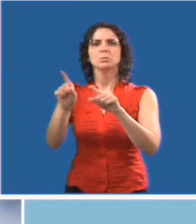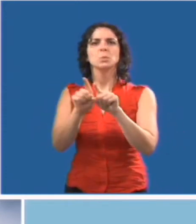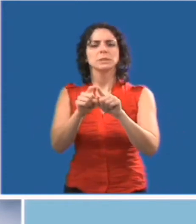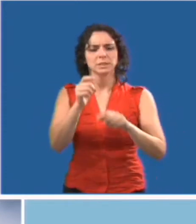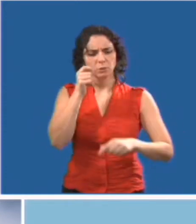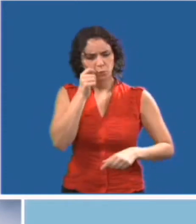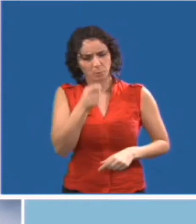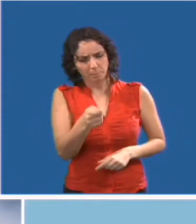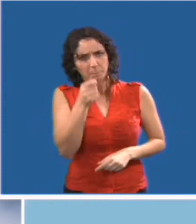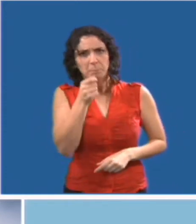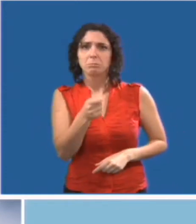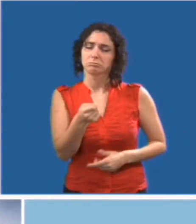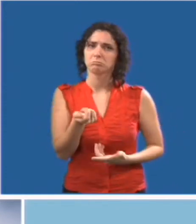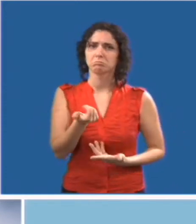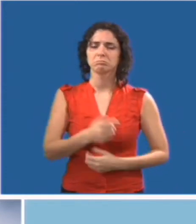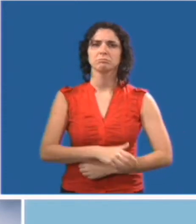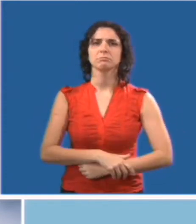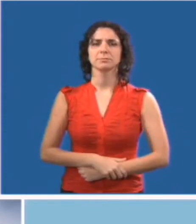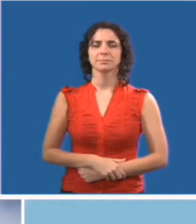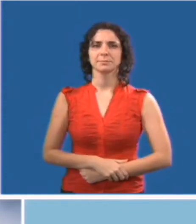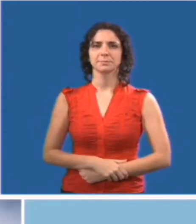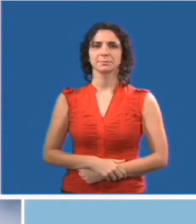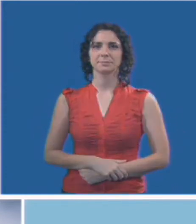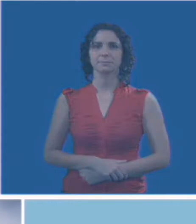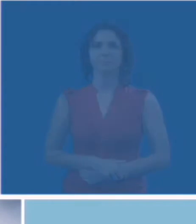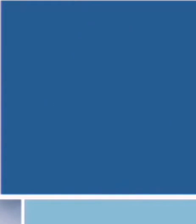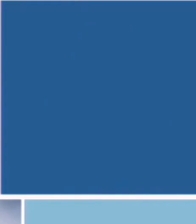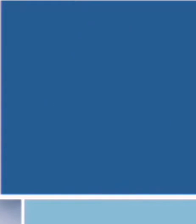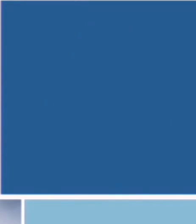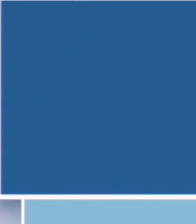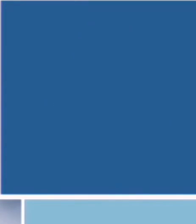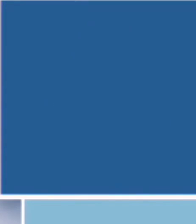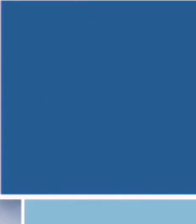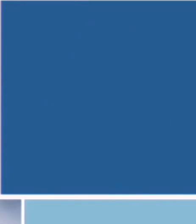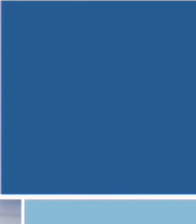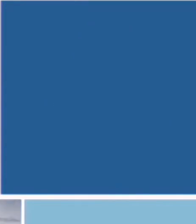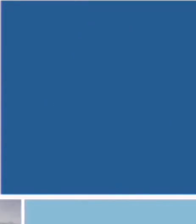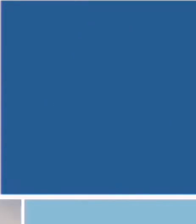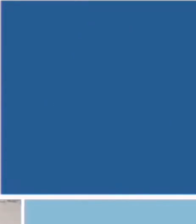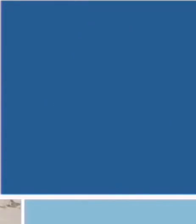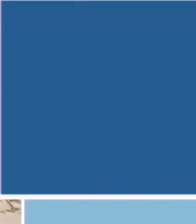besoin de matériel avec de gros caractères ou d'une loupe.